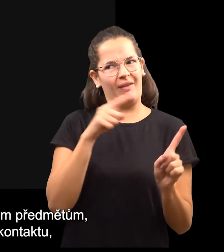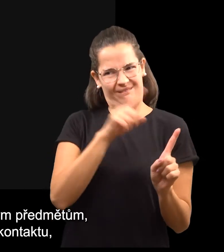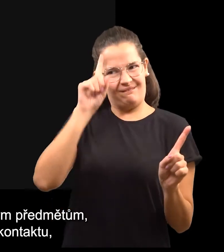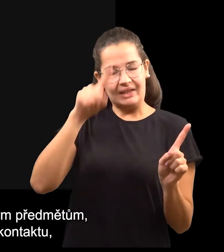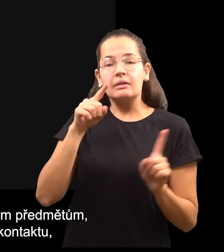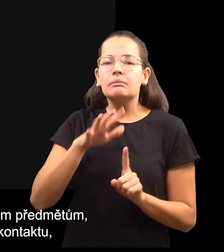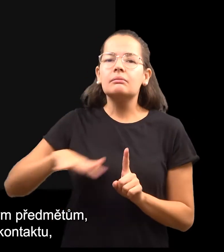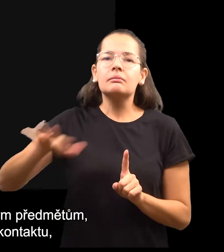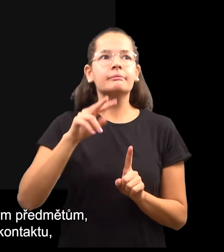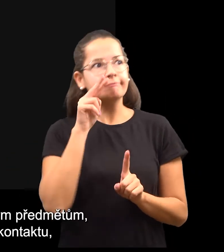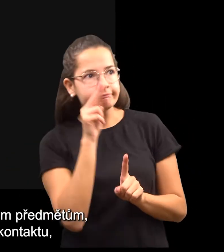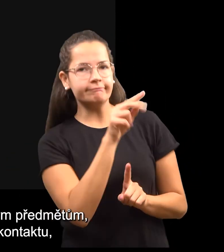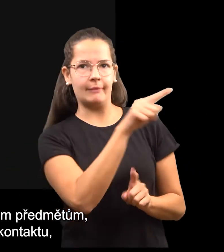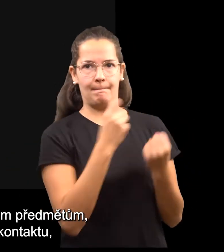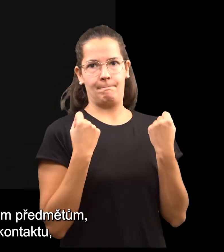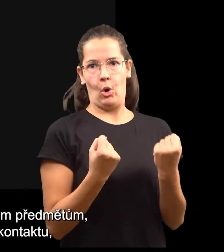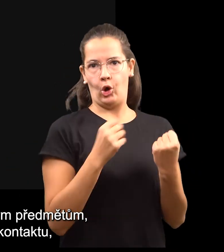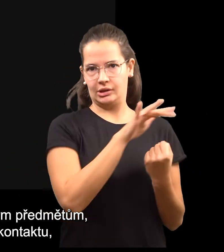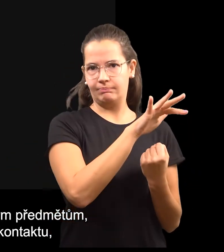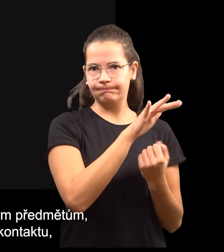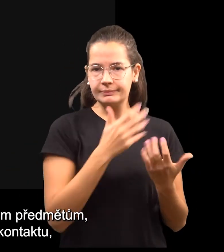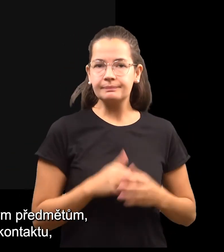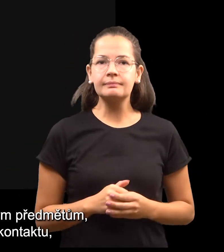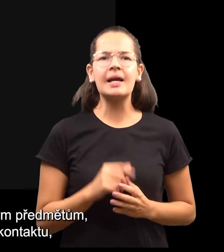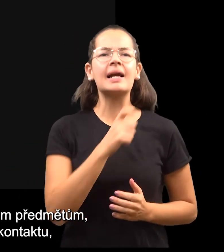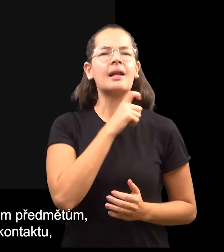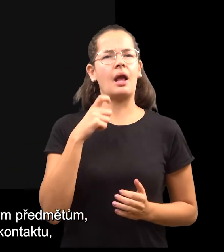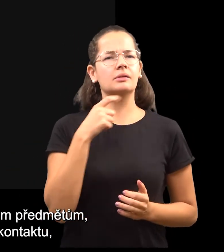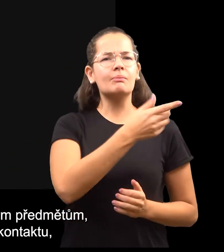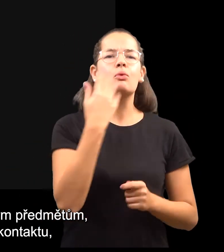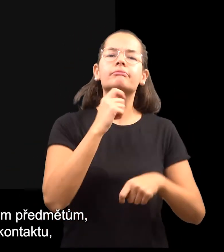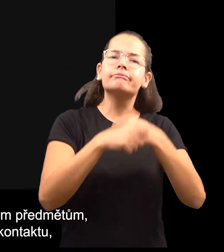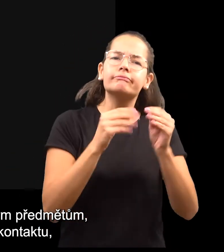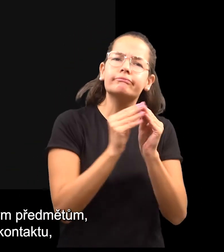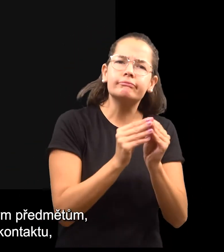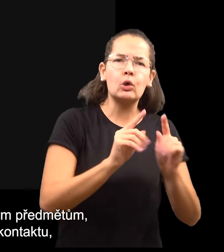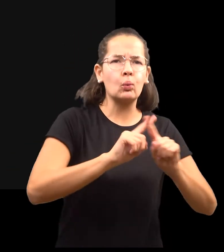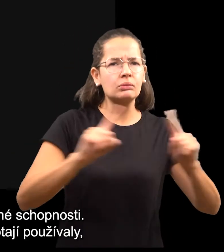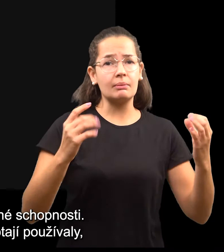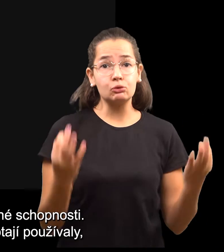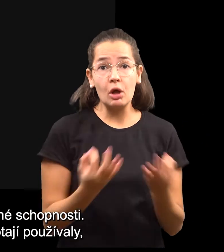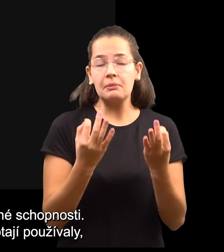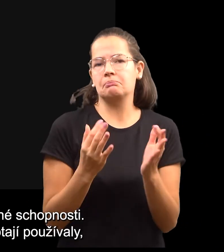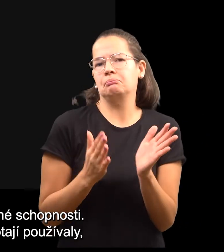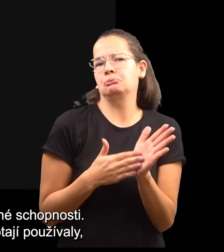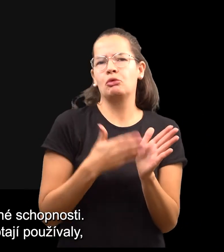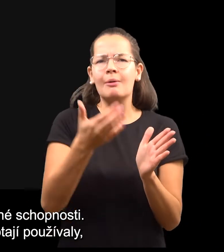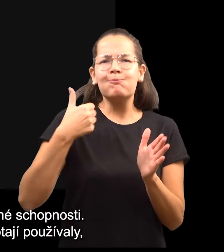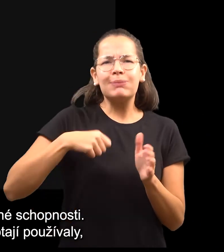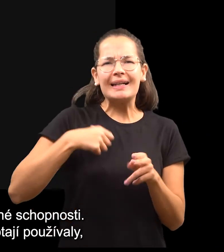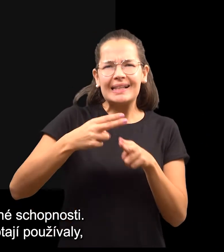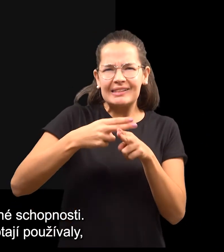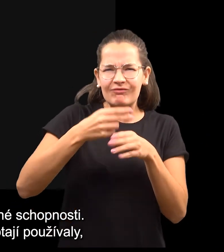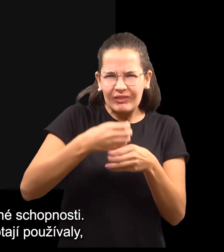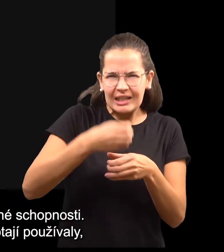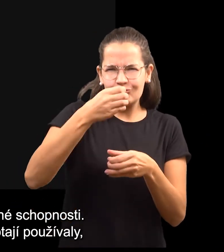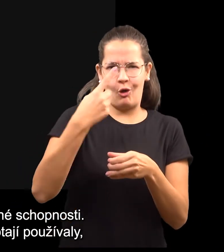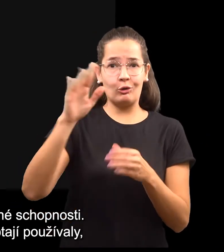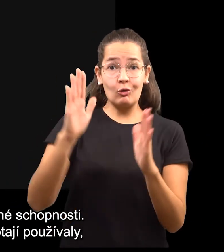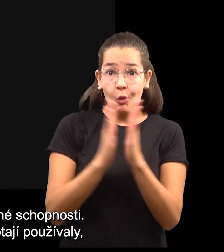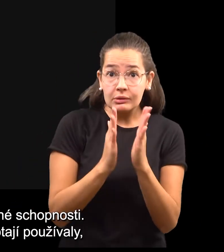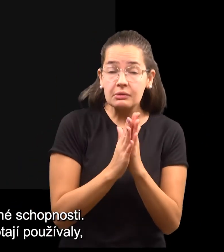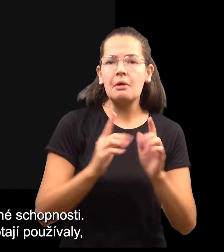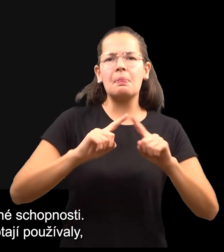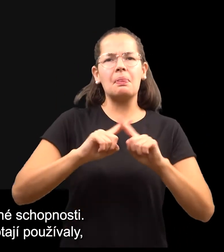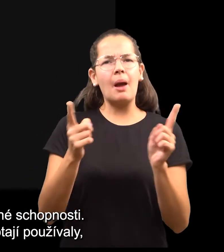Kněžím a stejně tak i liturgickým předmětům, se kterými přicházeli do kontaktu, mohly být přičítány nadpřirozené schopnosti.